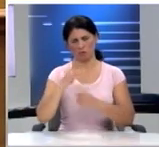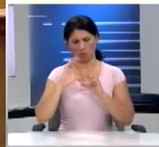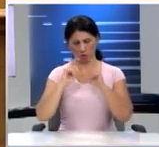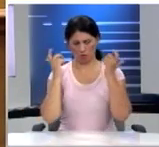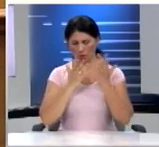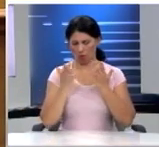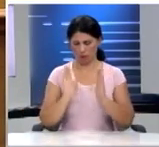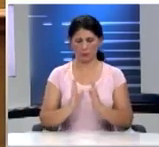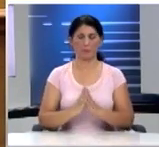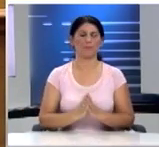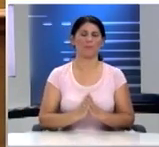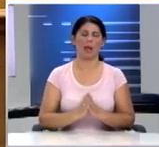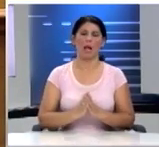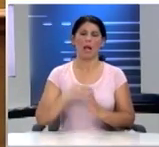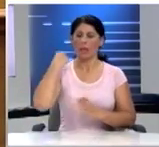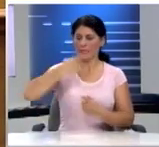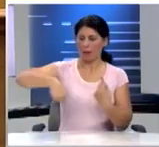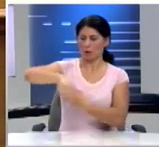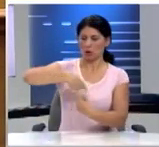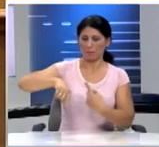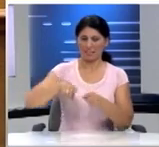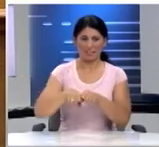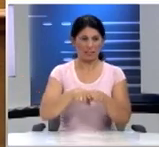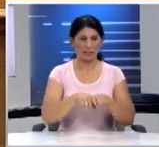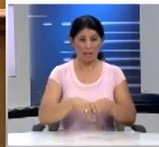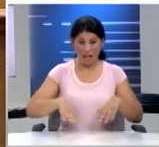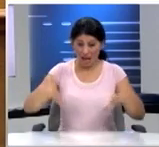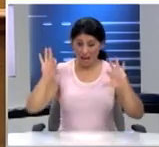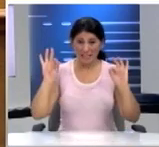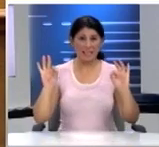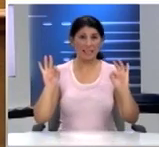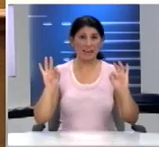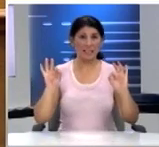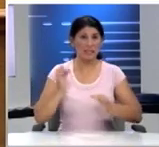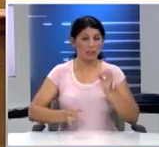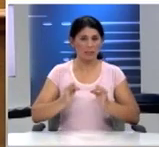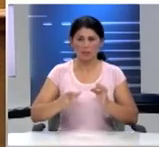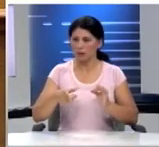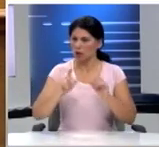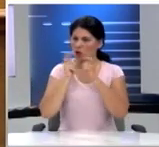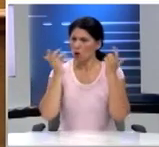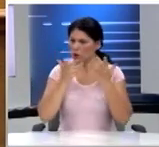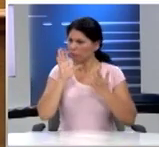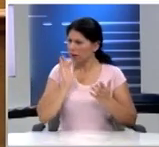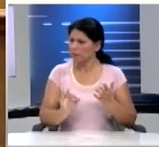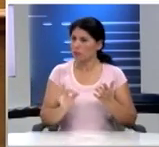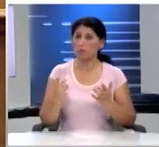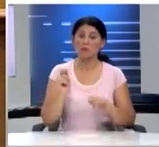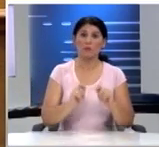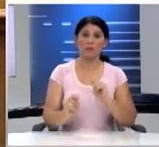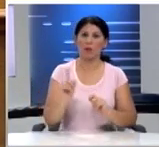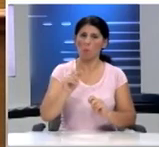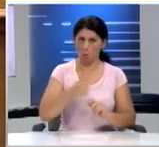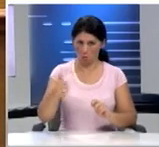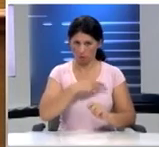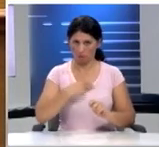καθημερινότητα Από τις πρώτες μας συναντήσεις και συζητήσεις τέθηκε το θέμα της σχολικής πραγματικότητας όπως αυτή διαμορφώνεται όχι μόνο από τους